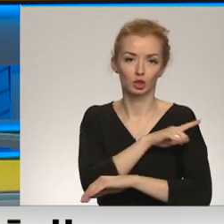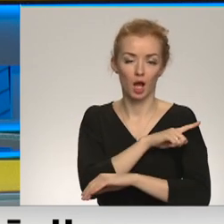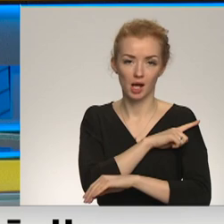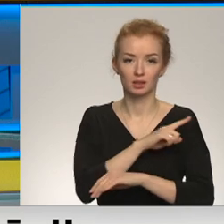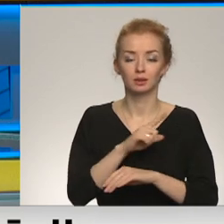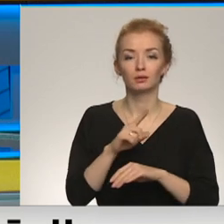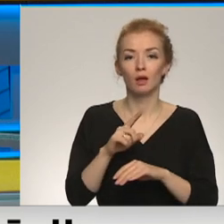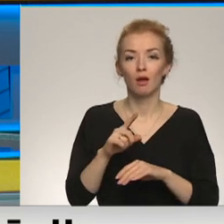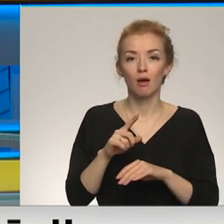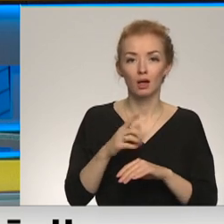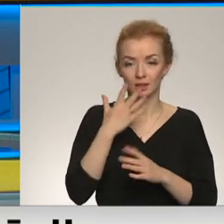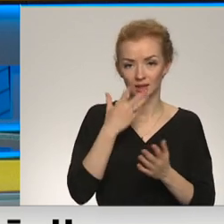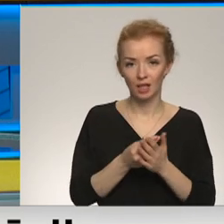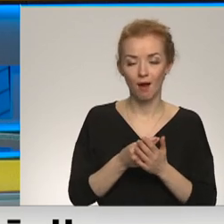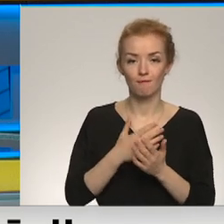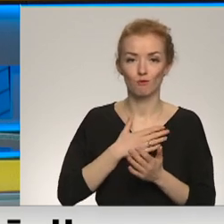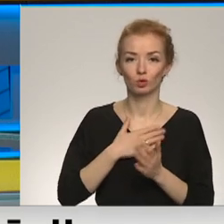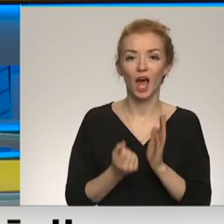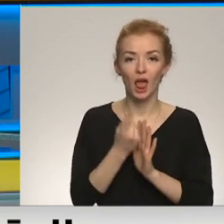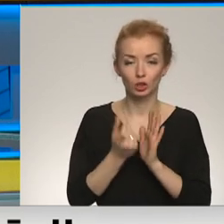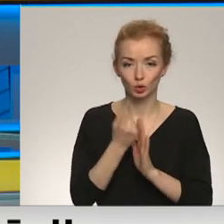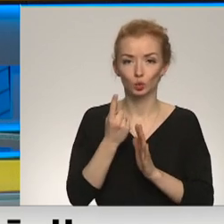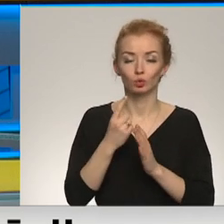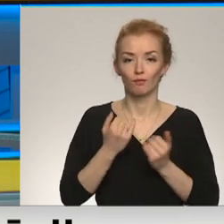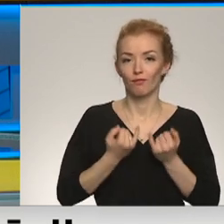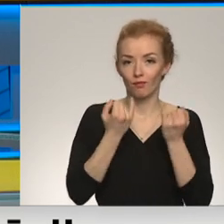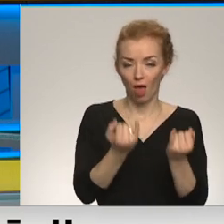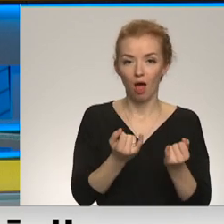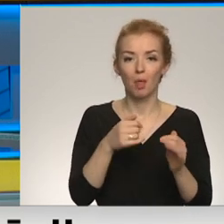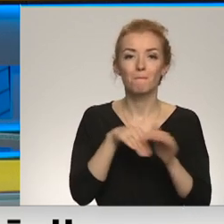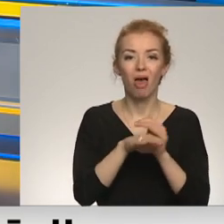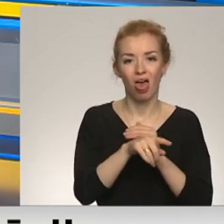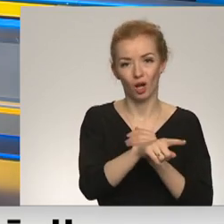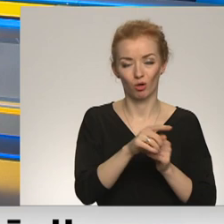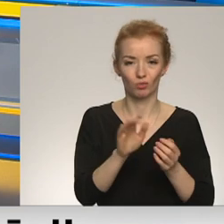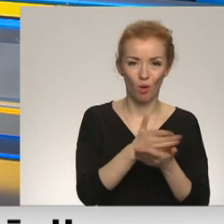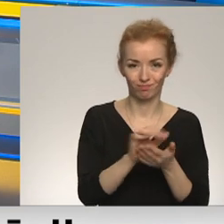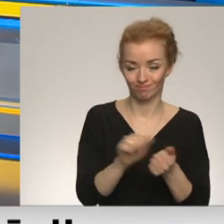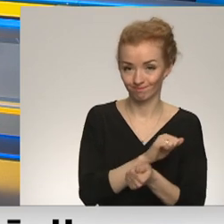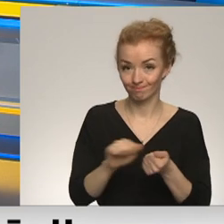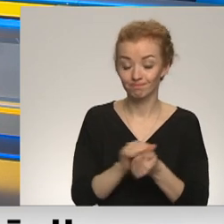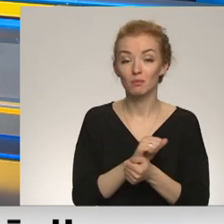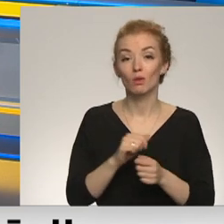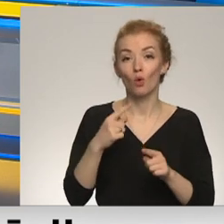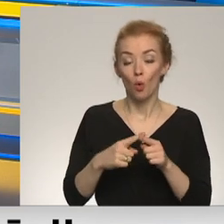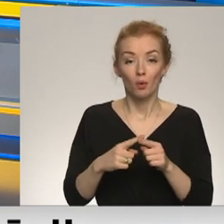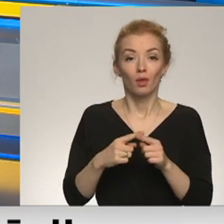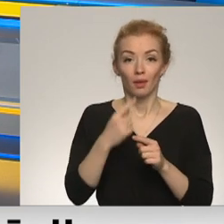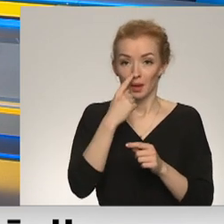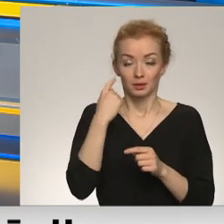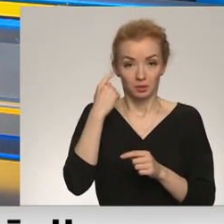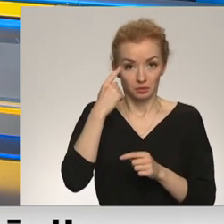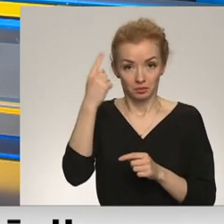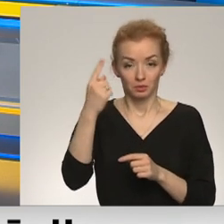var atļauties savus resursus daļa ir veltīt arī šai begļu pieņemšanai. Un vēl pēdējais jautājums ir izskanējis no